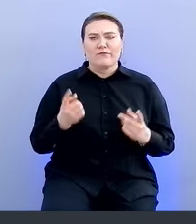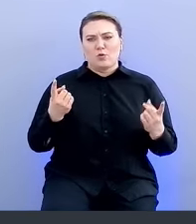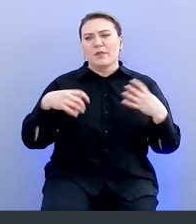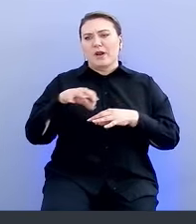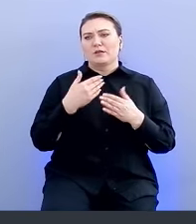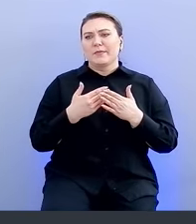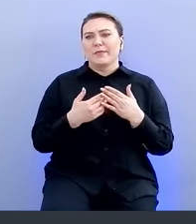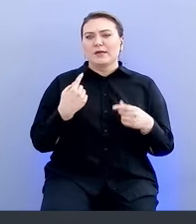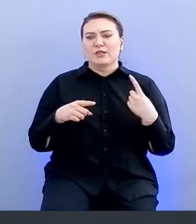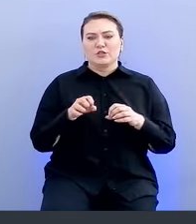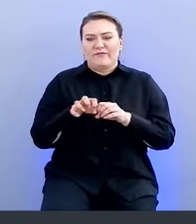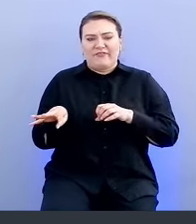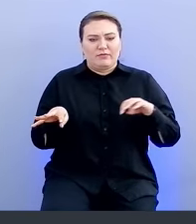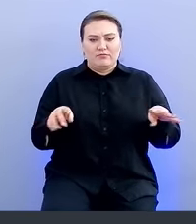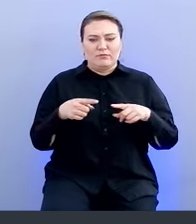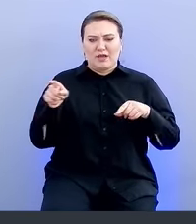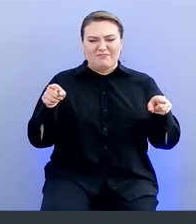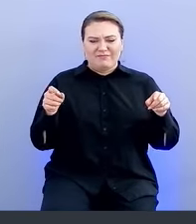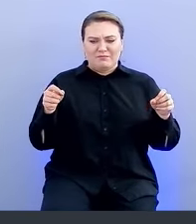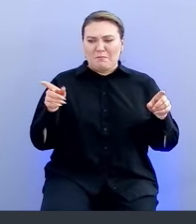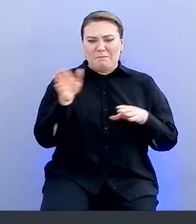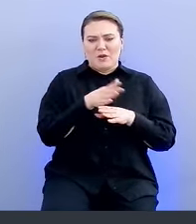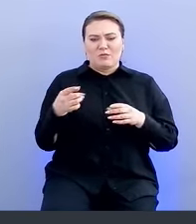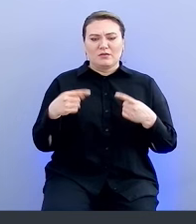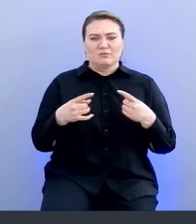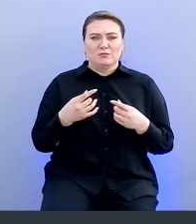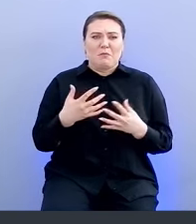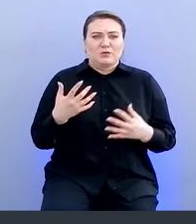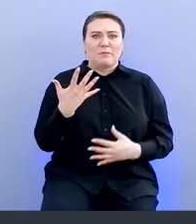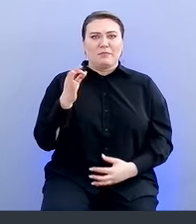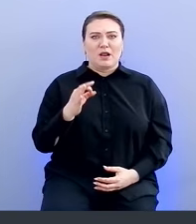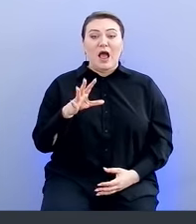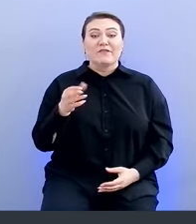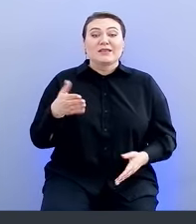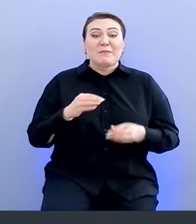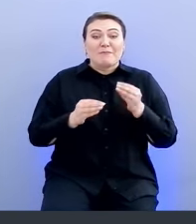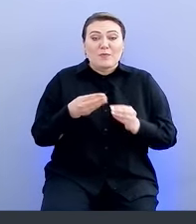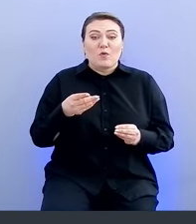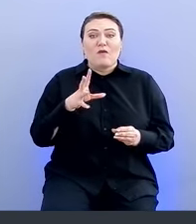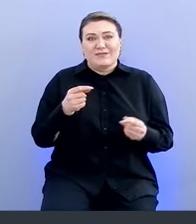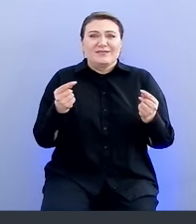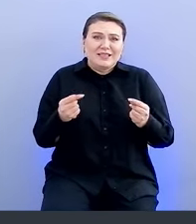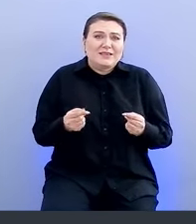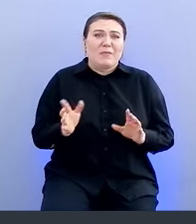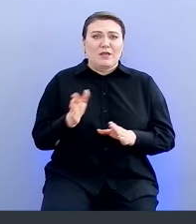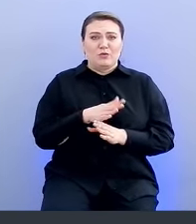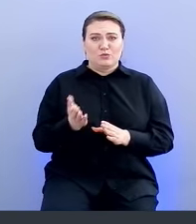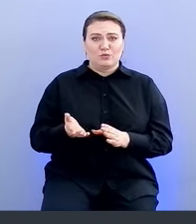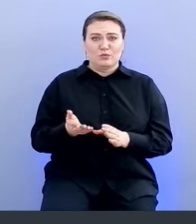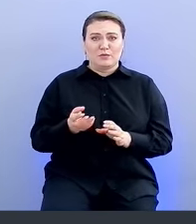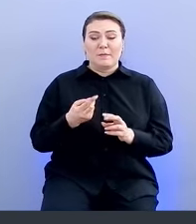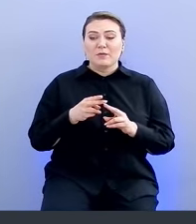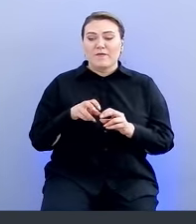в различии от веток, ну это там максимум 5%, то все остальные уязвимости, они в целом совпадают друг с другом. То есть